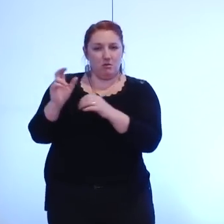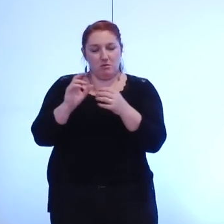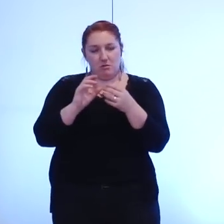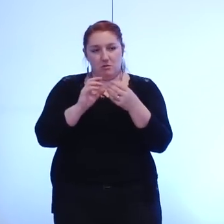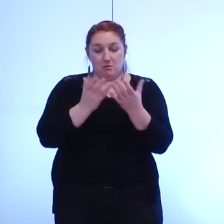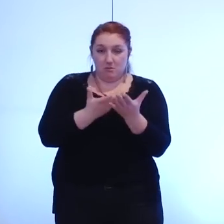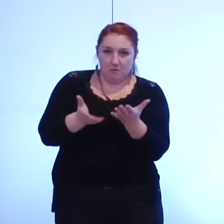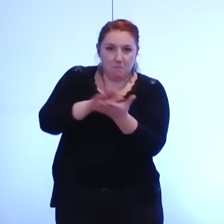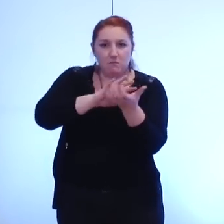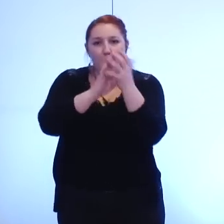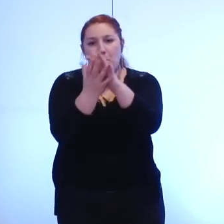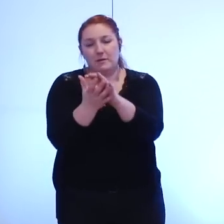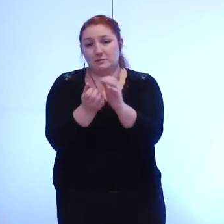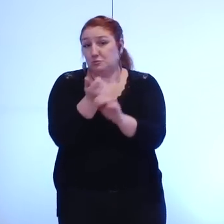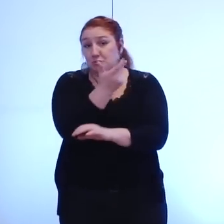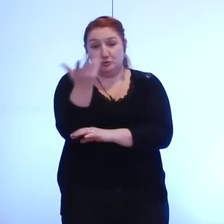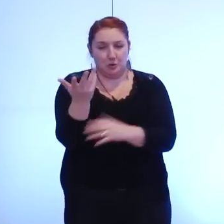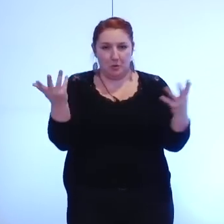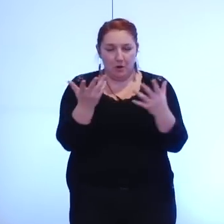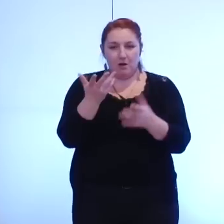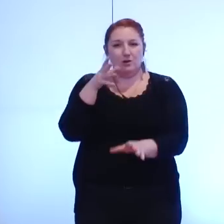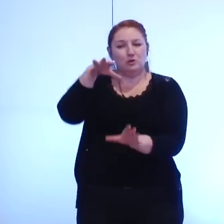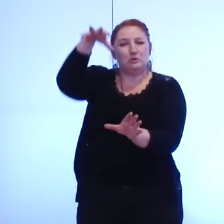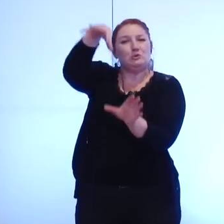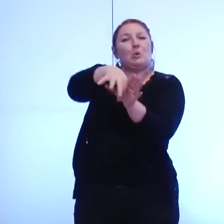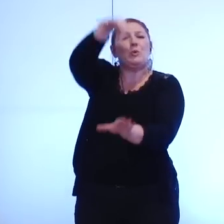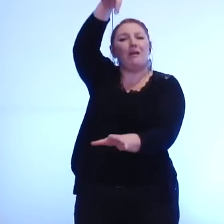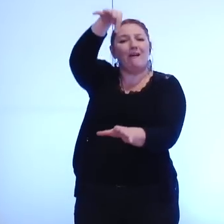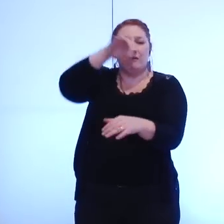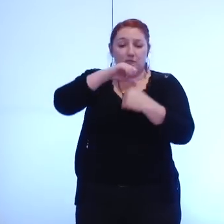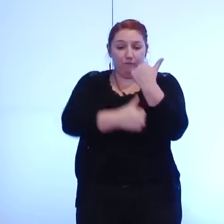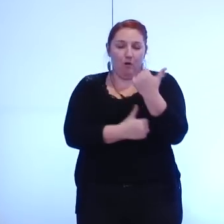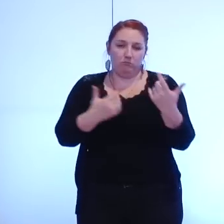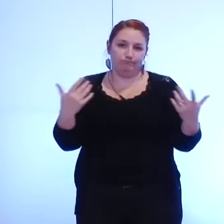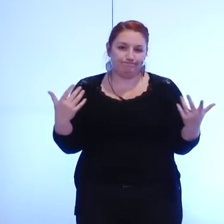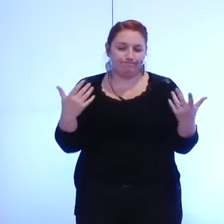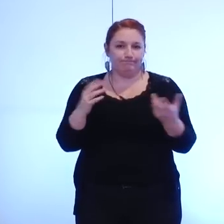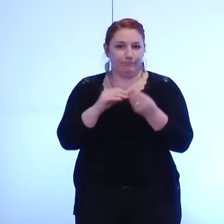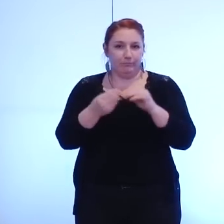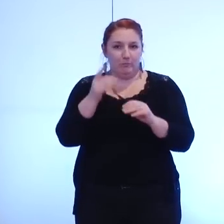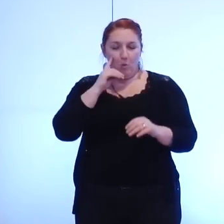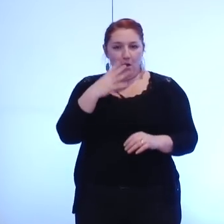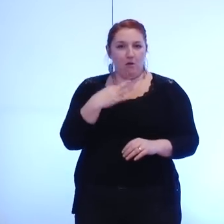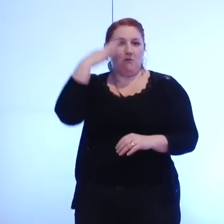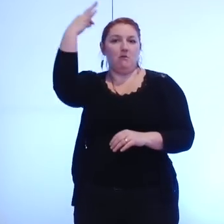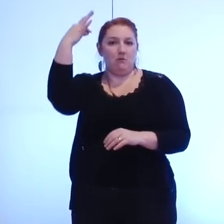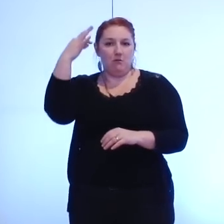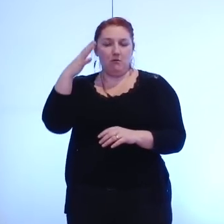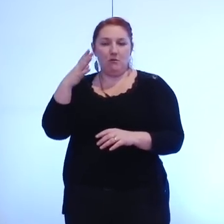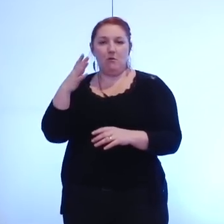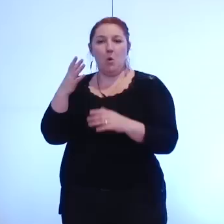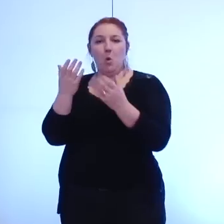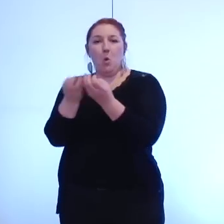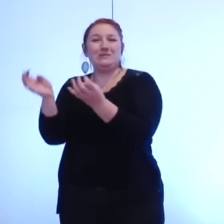la problématique du mode de scrutin car nous sommes conseillers communautaires élus au